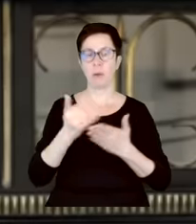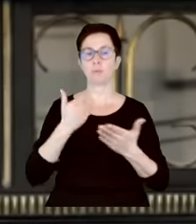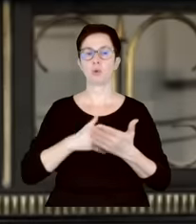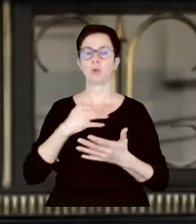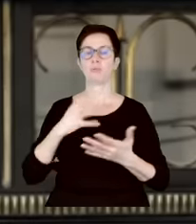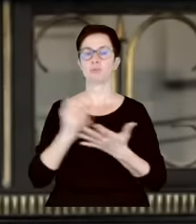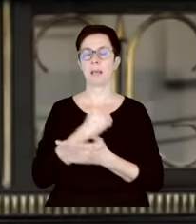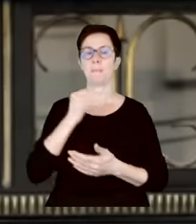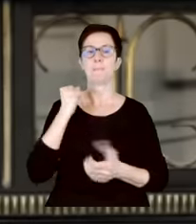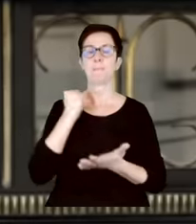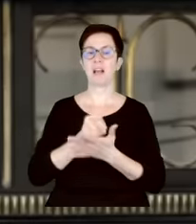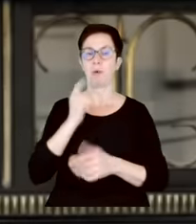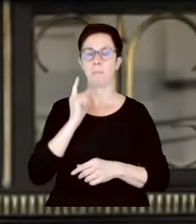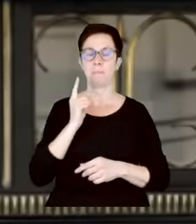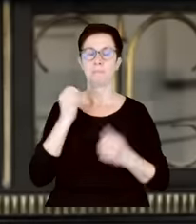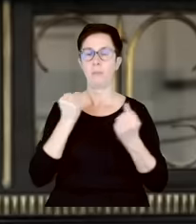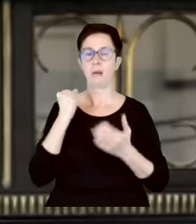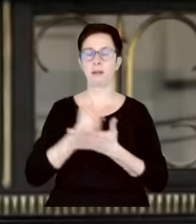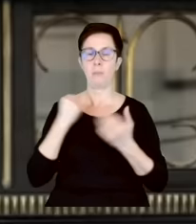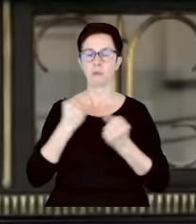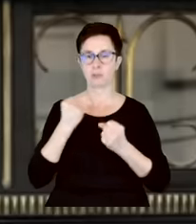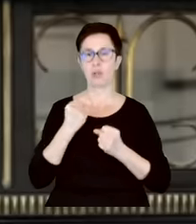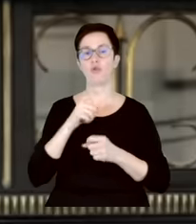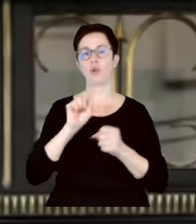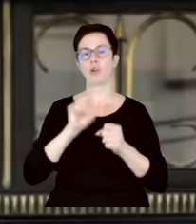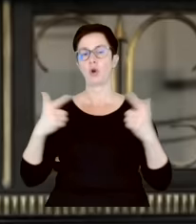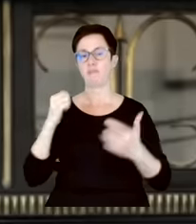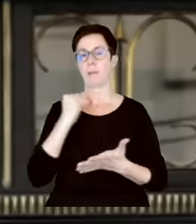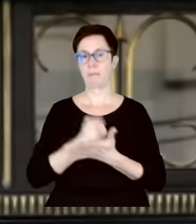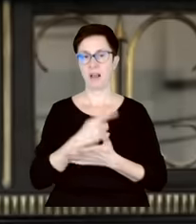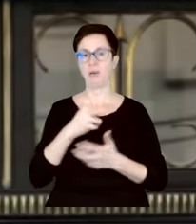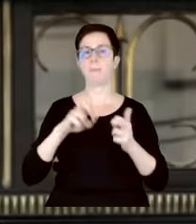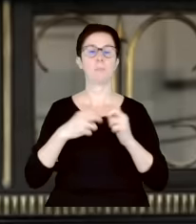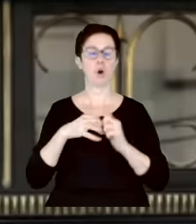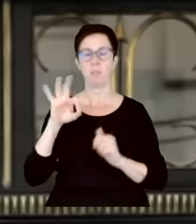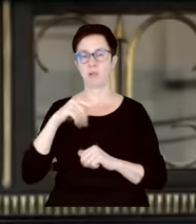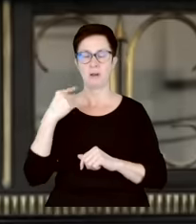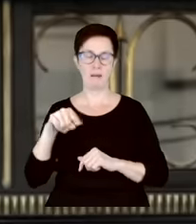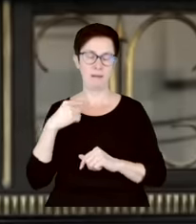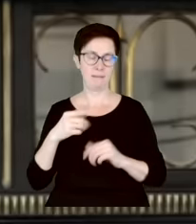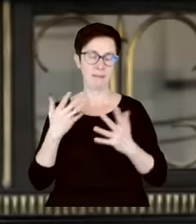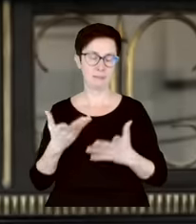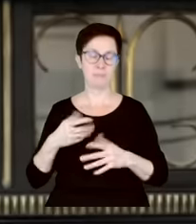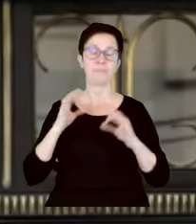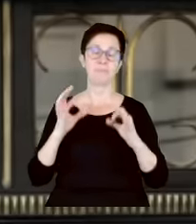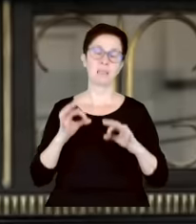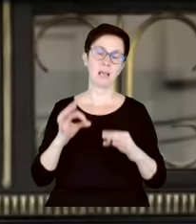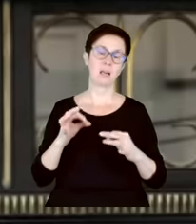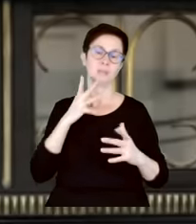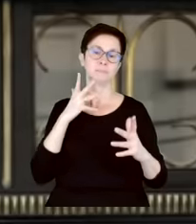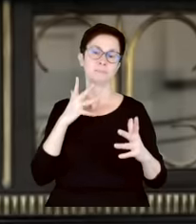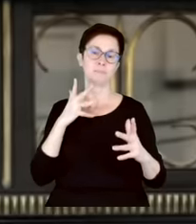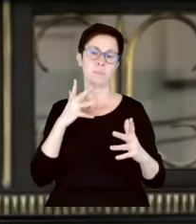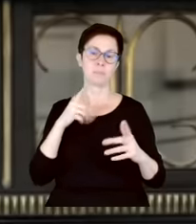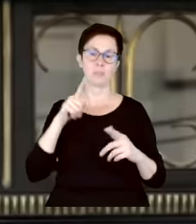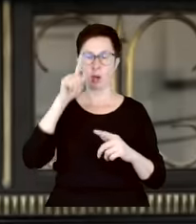sądu, no to spowoduje to konflikt prawny. I problem również polega na tym, że obecnie opinię publiczną